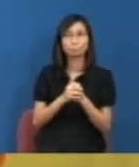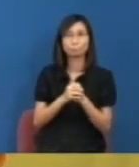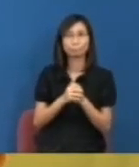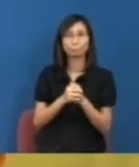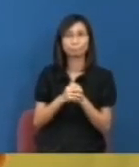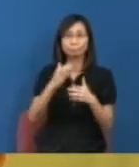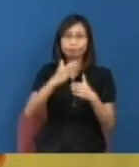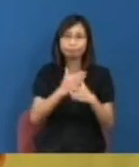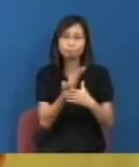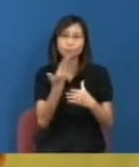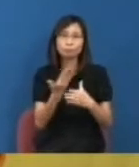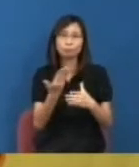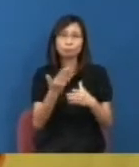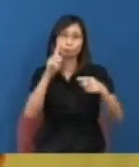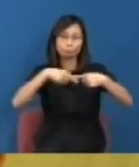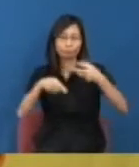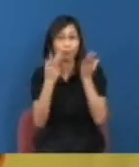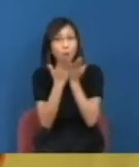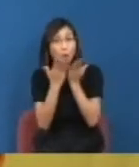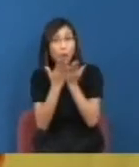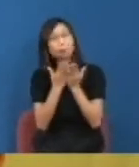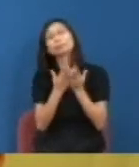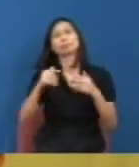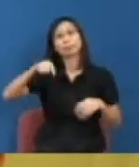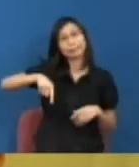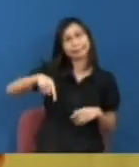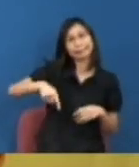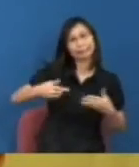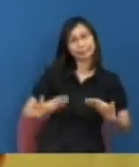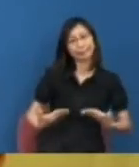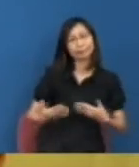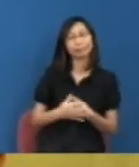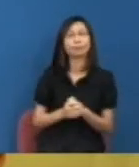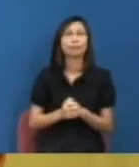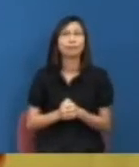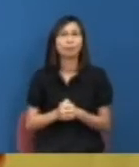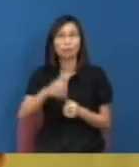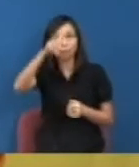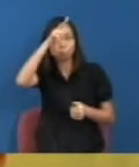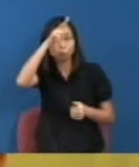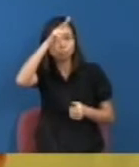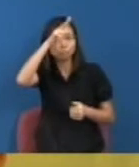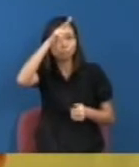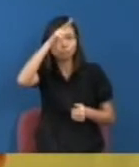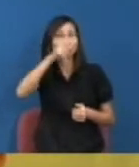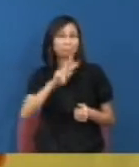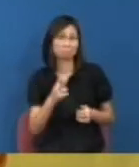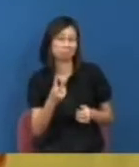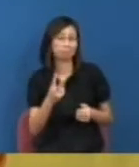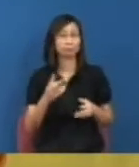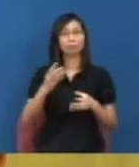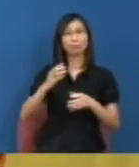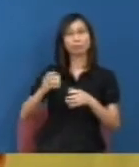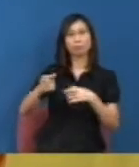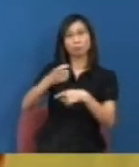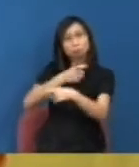因為現在大學去到二十世紀末位二十世紀初已經慢慢官僚化商業化其實已經再